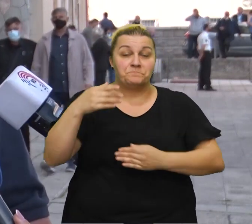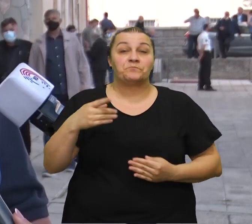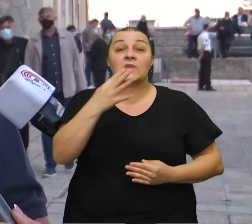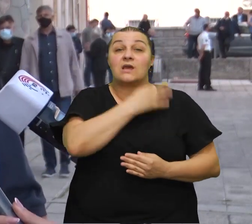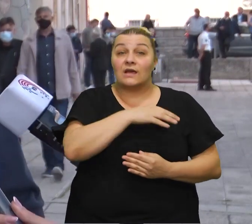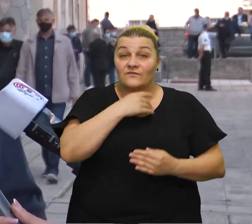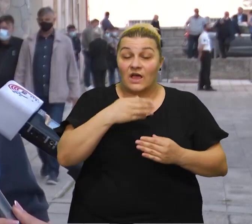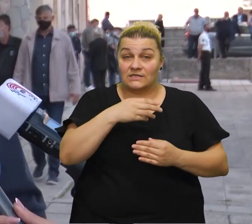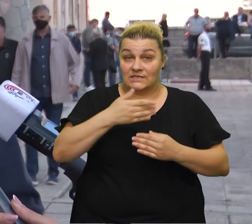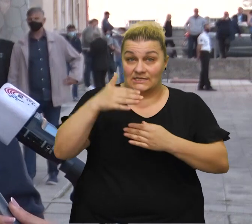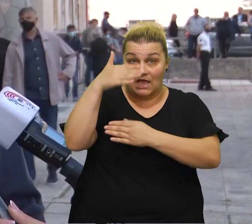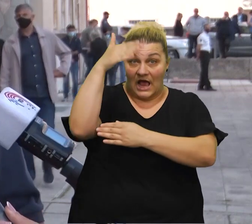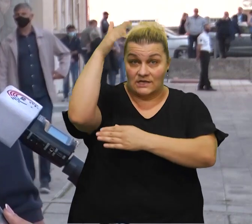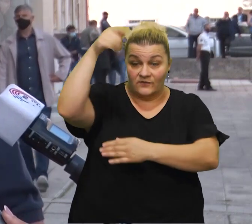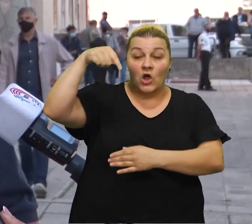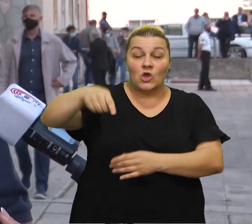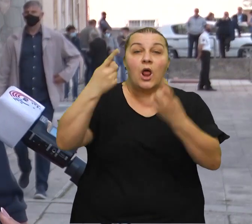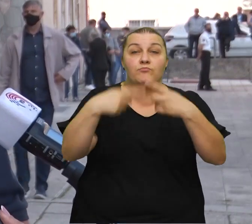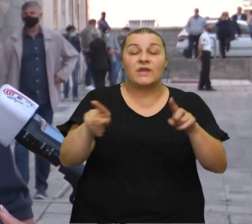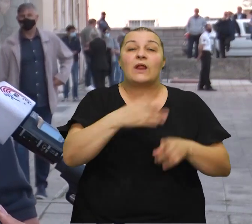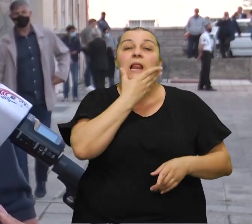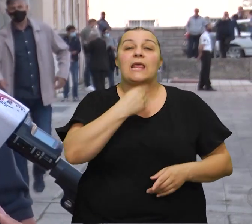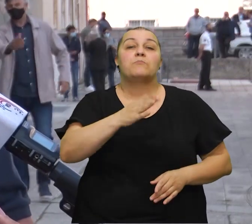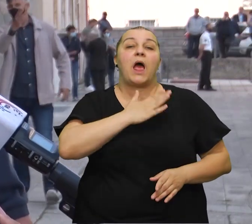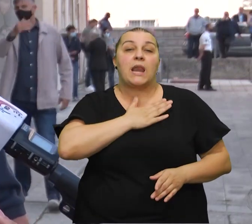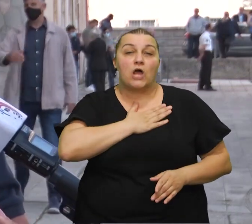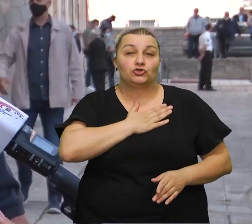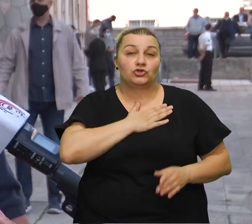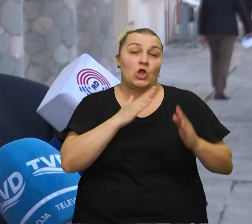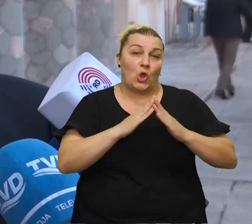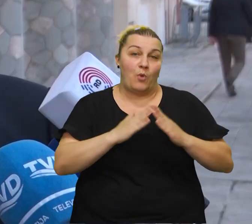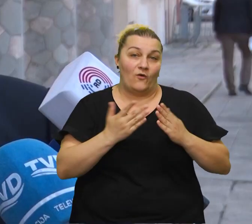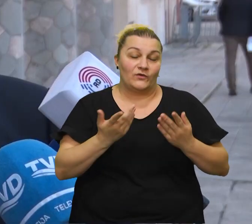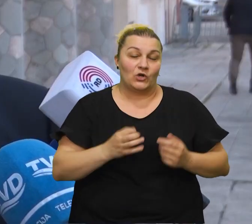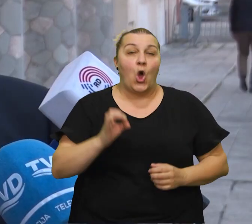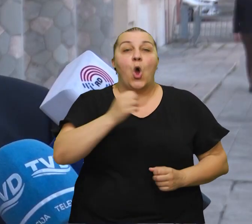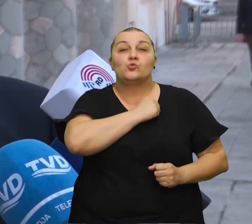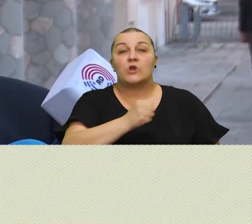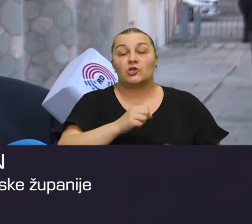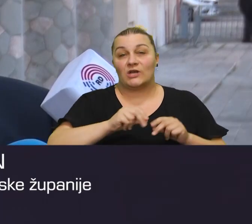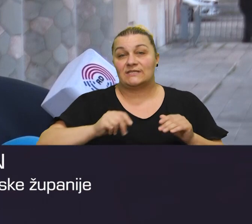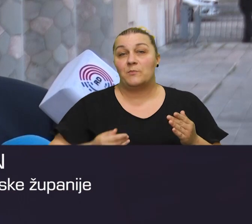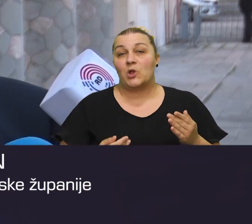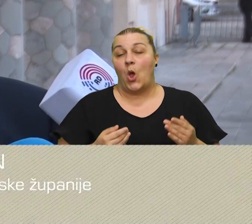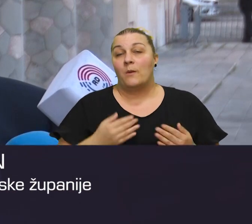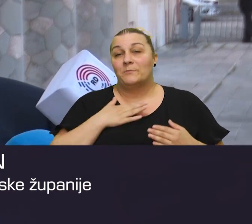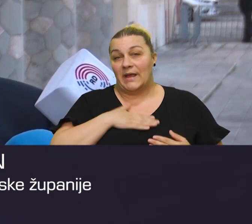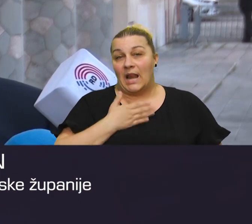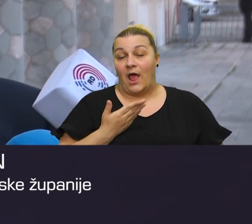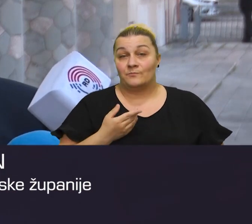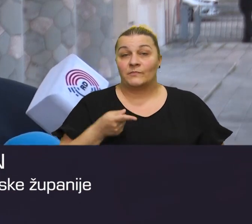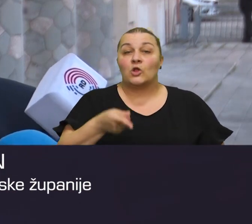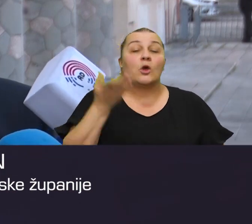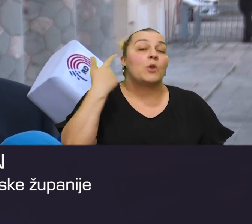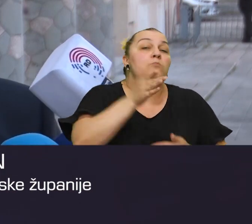hrvatske zastave dole odjekivala, lijepa naša domovino, junačka zemlja Mila. To na neki način možemo smatrati početkom otpora